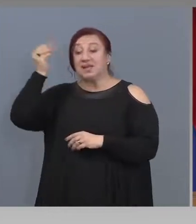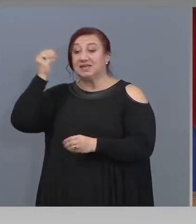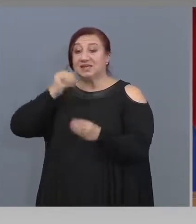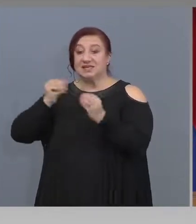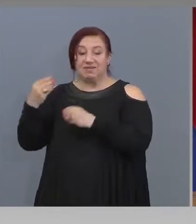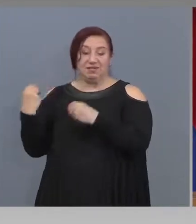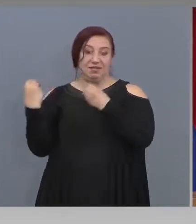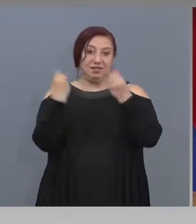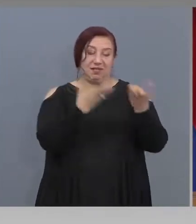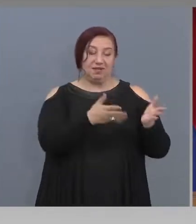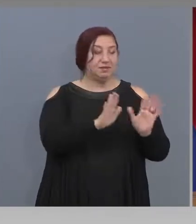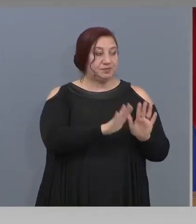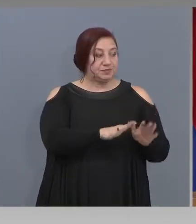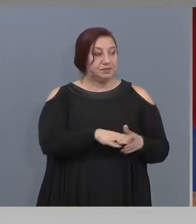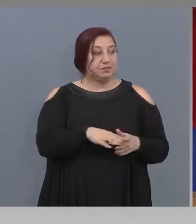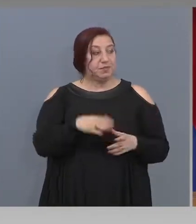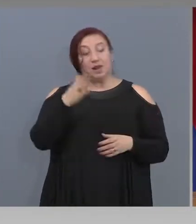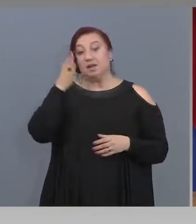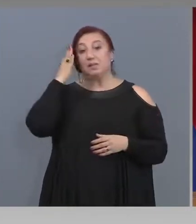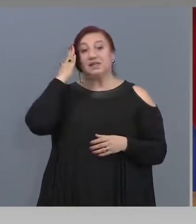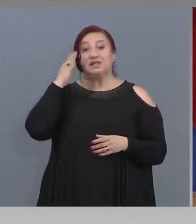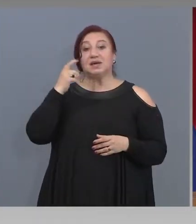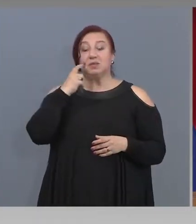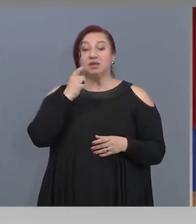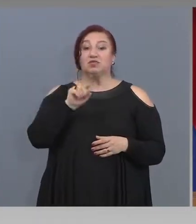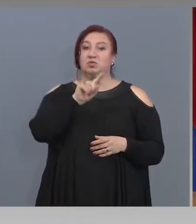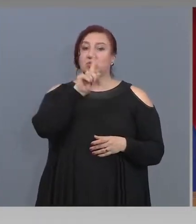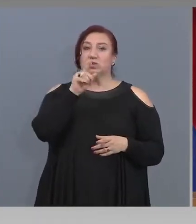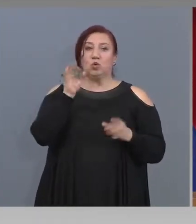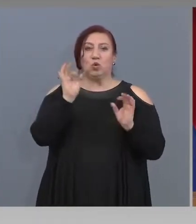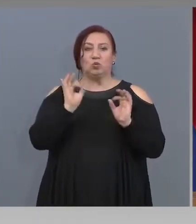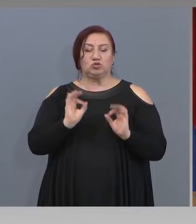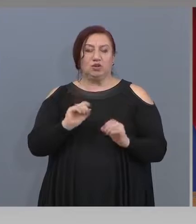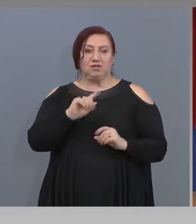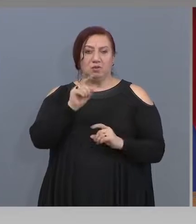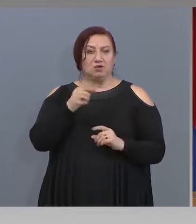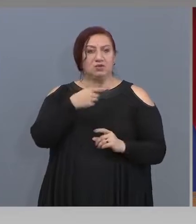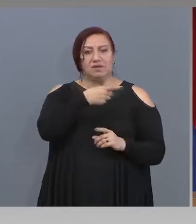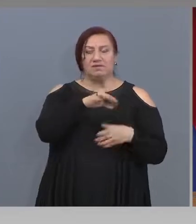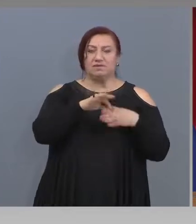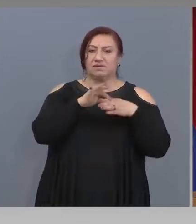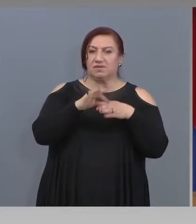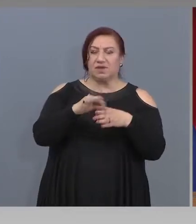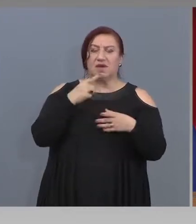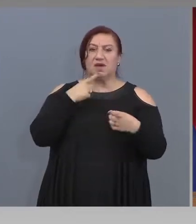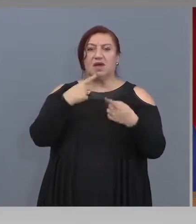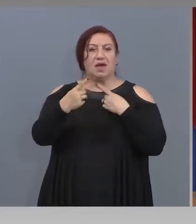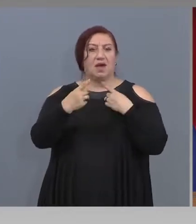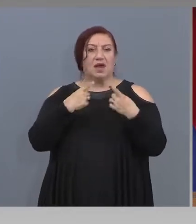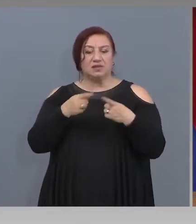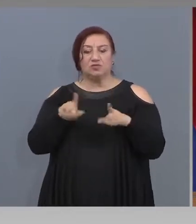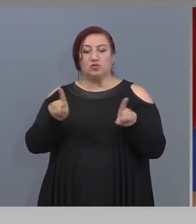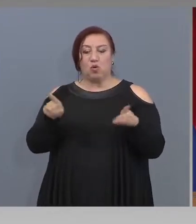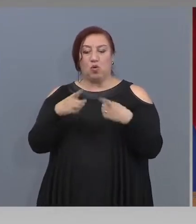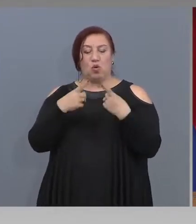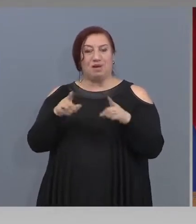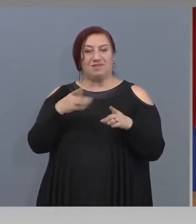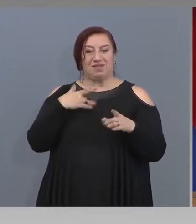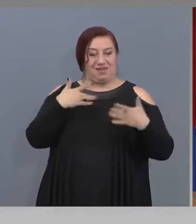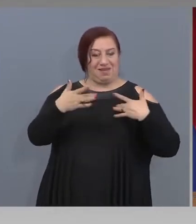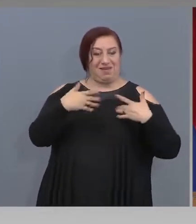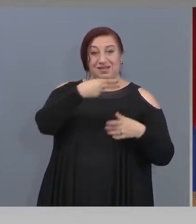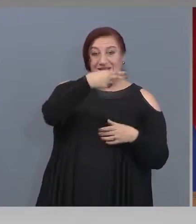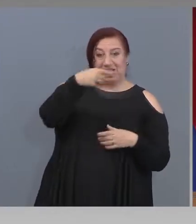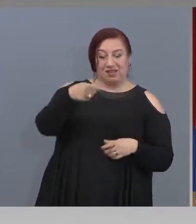Банов, да попитам един наточняваш въпрос. Предполагам, сте провели разговори с управителите на театри, техните